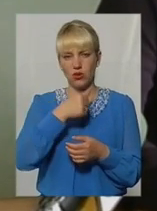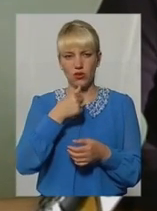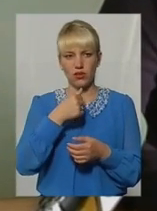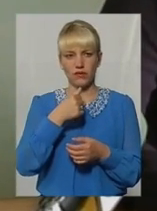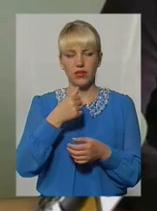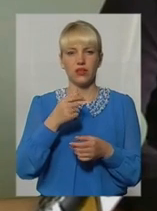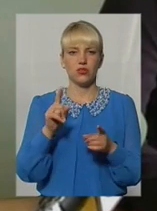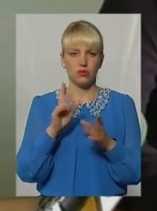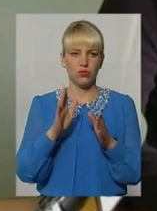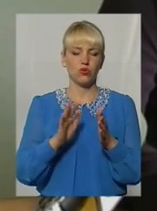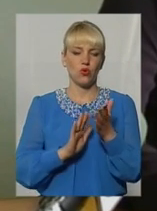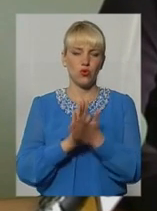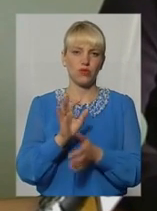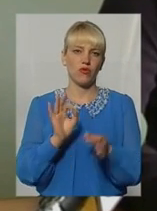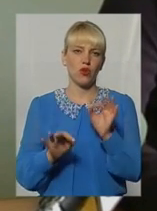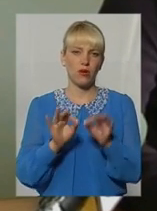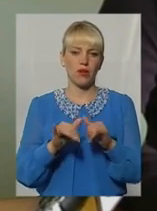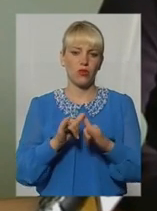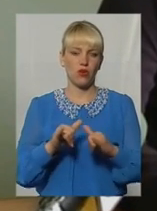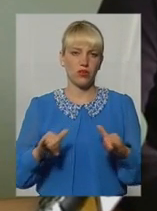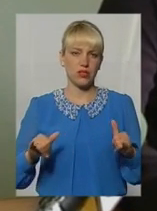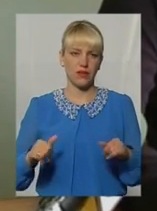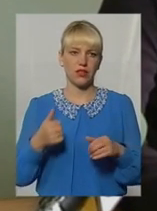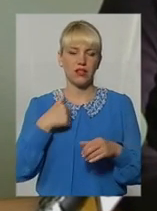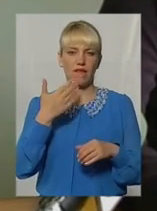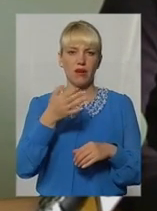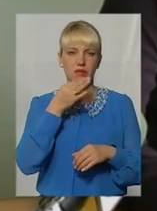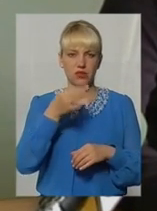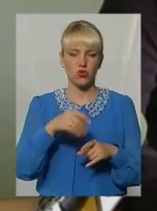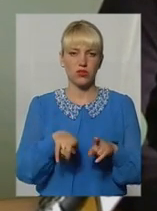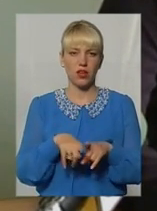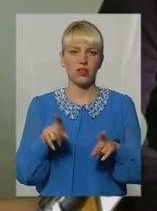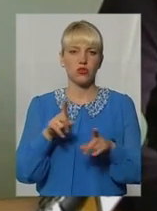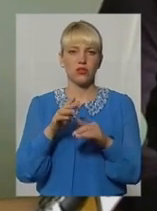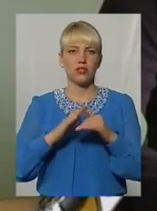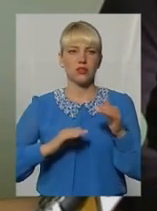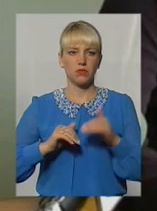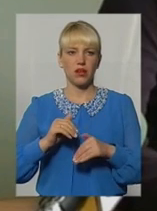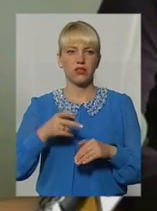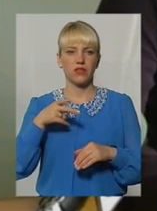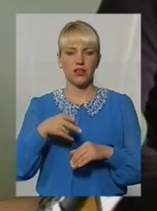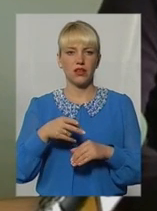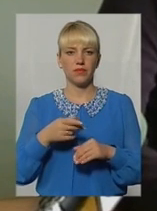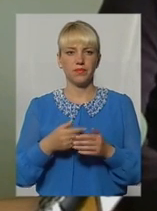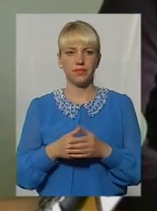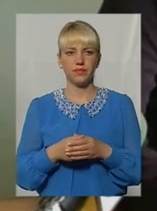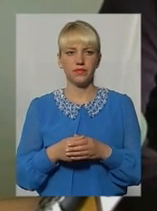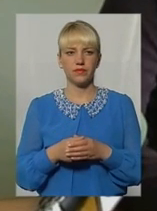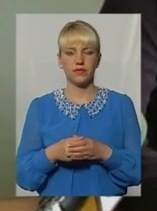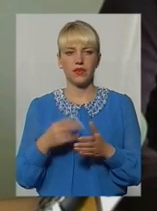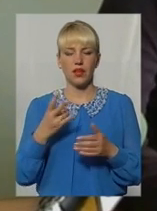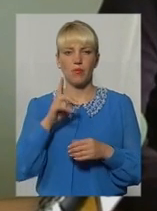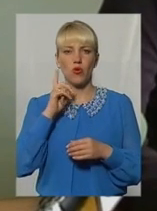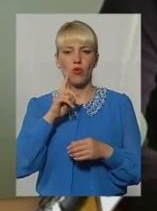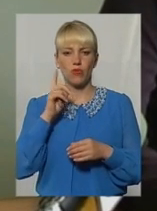ростуть, нормально розвиваються. Я вам сказав таке, що з практики, начали омолоджувати дерева десь